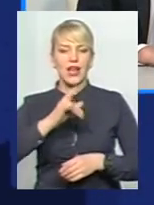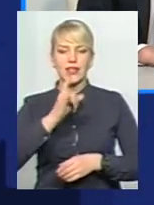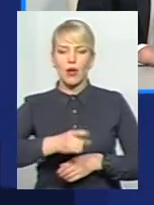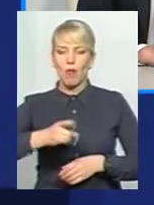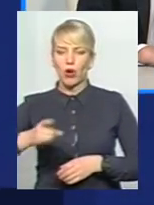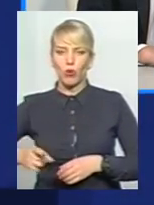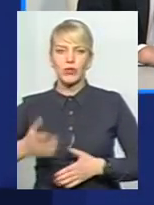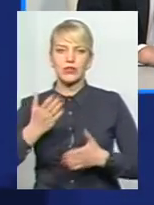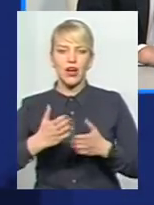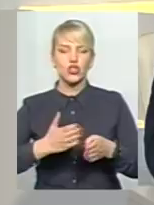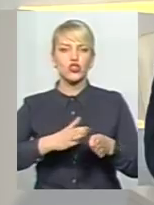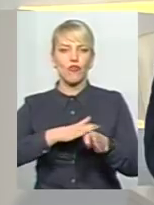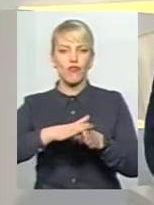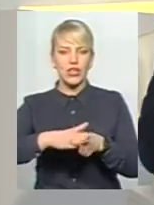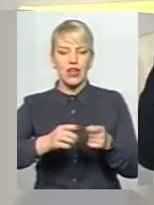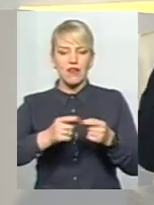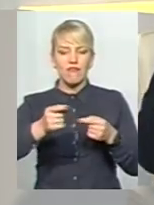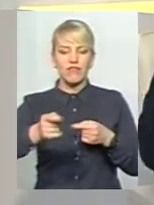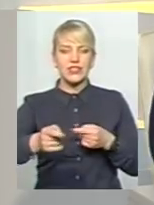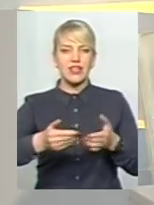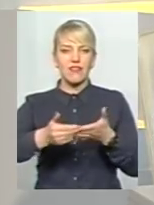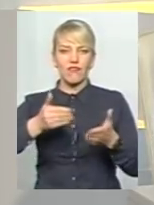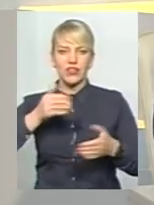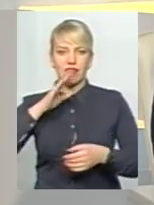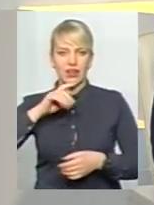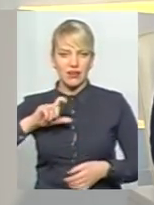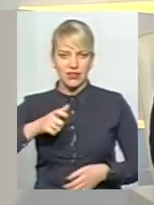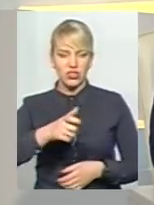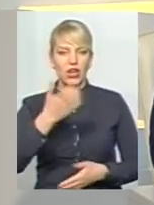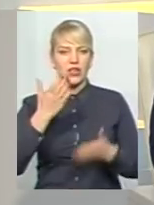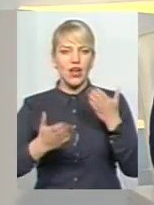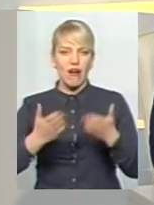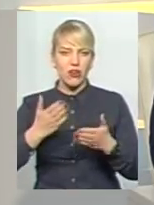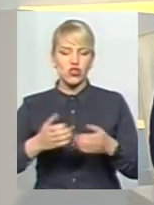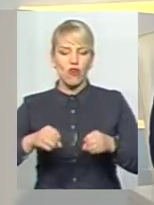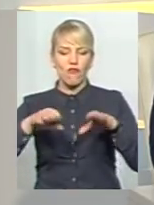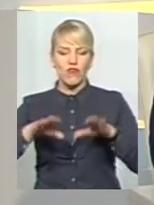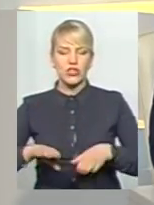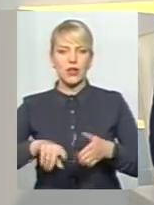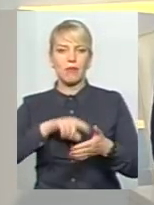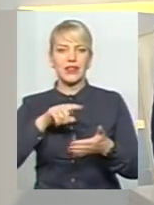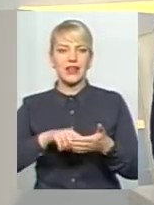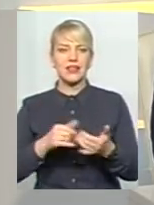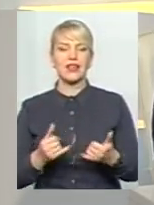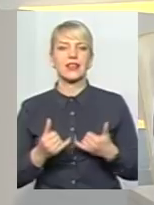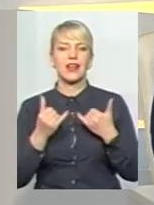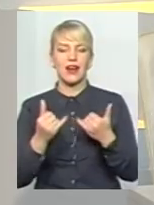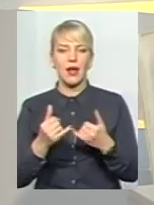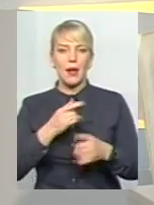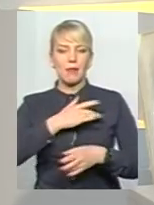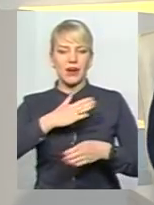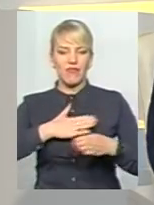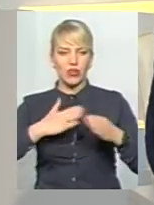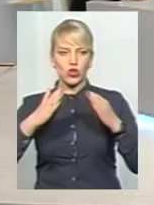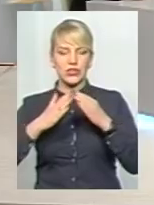відстань від головної артерії нашої «Південного Буху», якщо вирішене питання з інсуляцією для приватного сектора, якщо ми